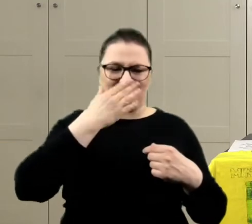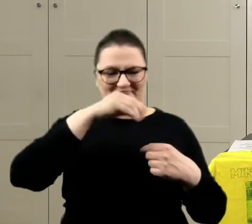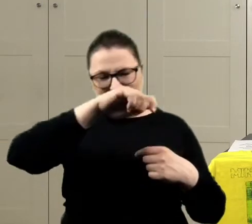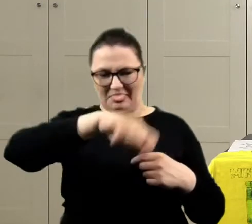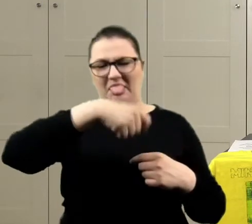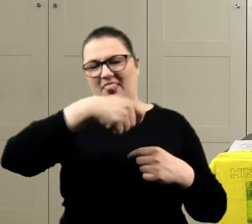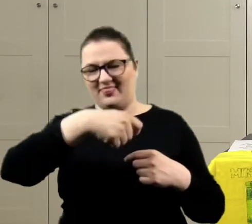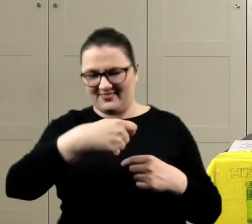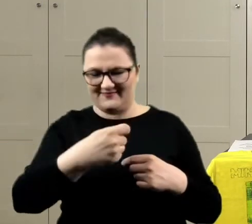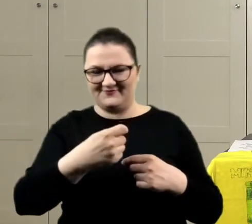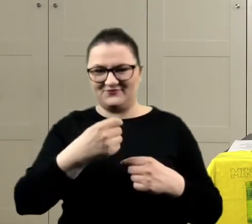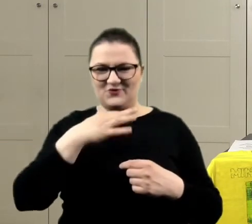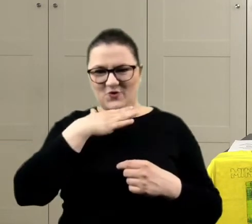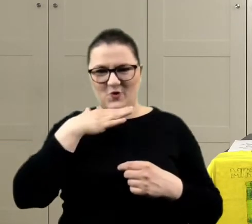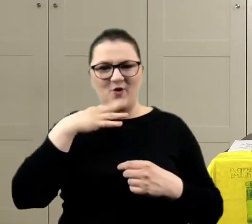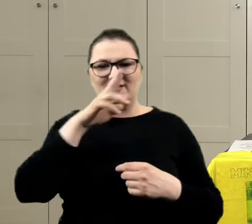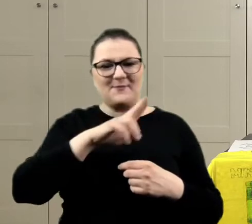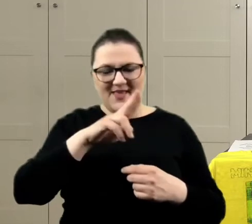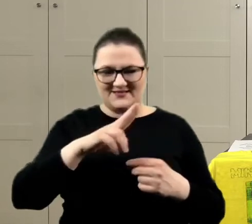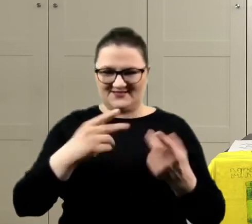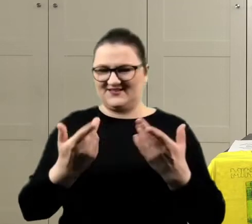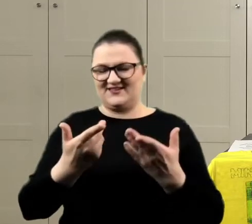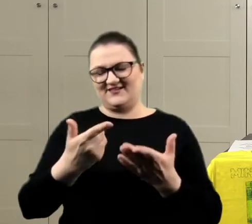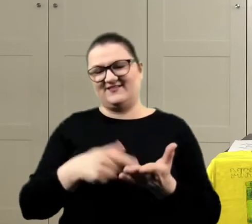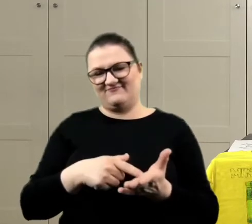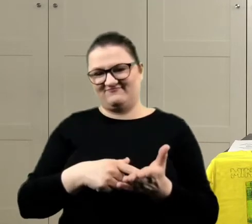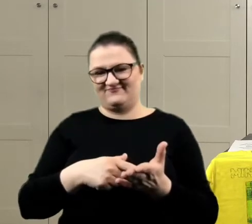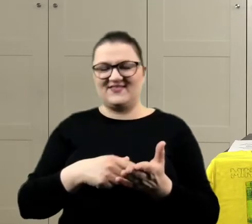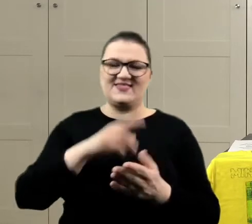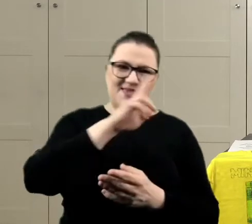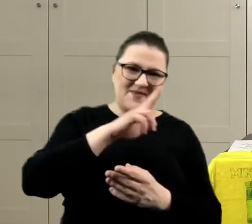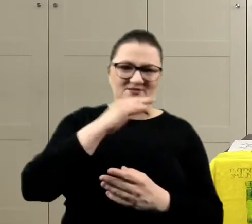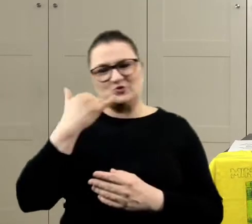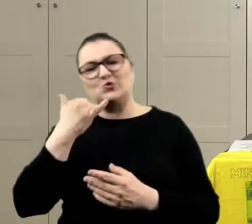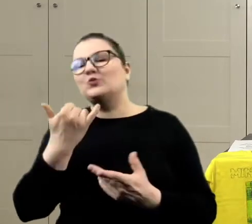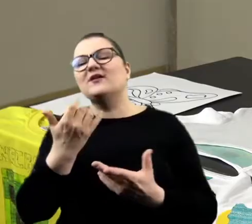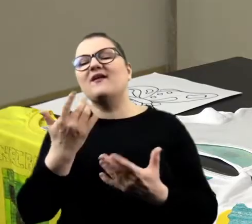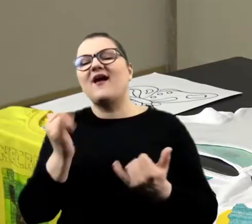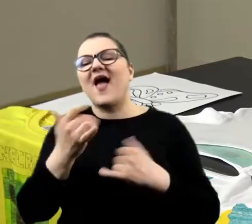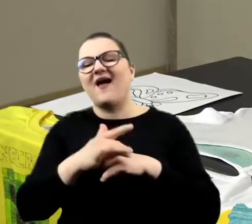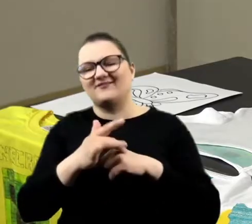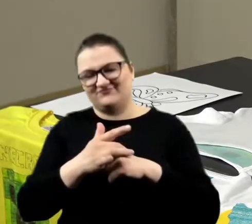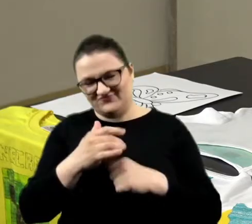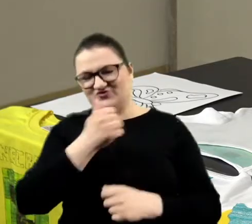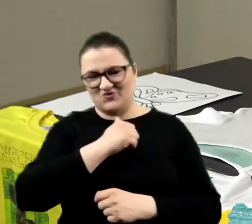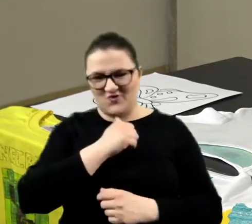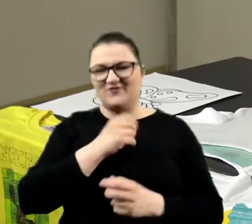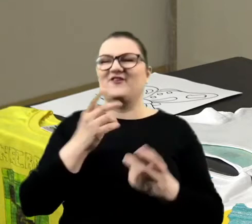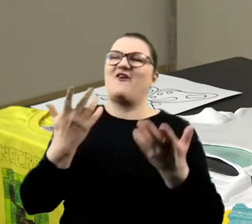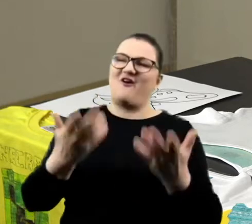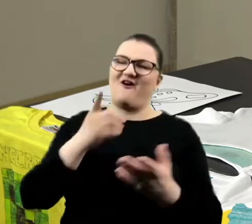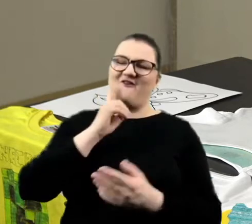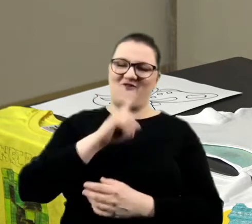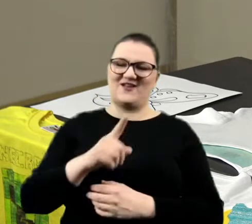niebieskiego. I z niebieskiego i żółtego, jaki kolor powstał? Żelony. No właśnie,